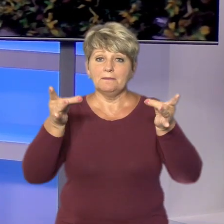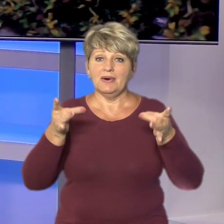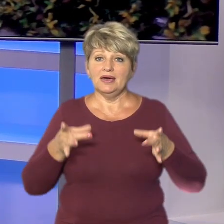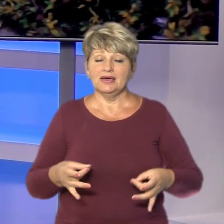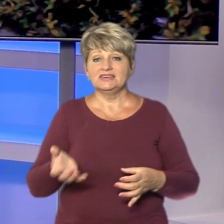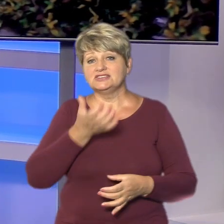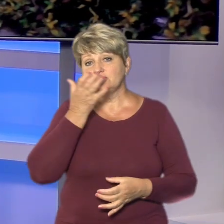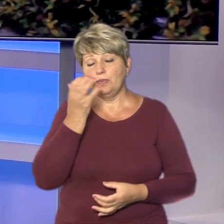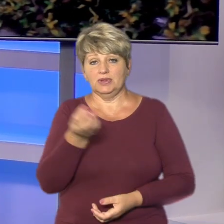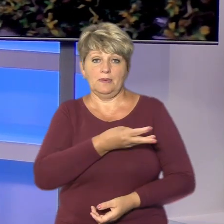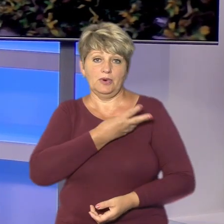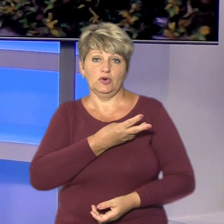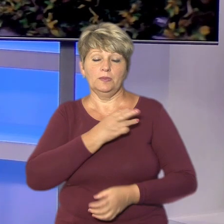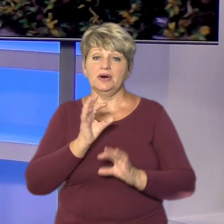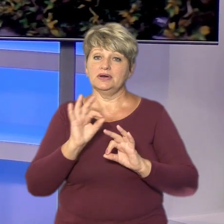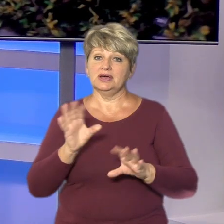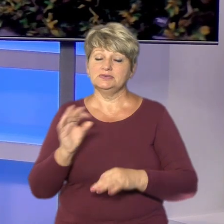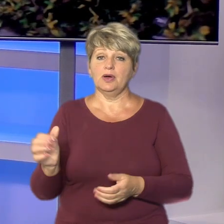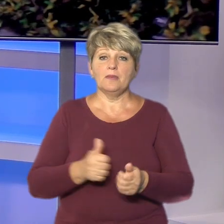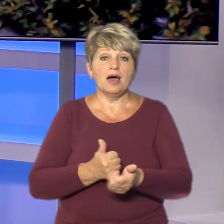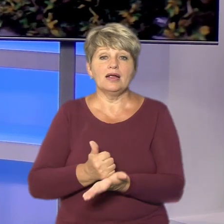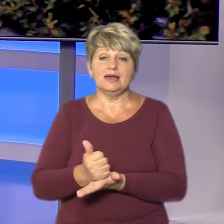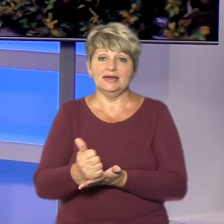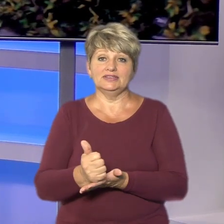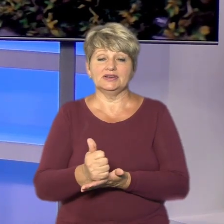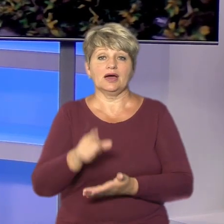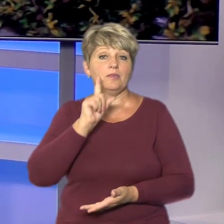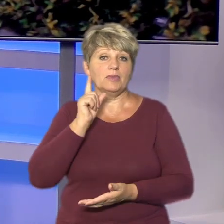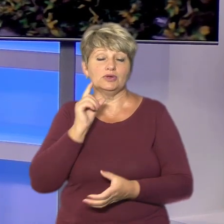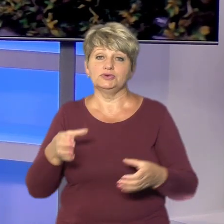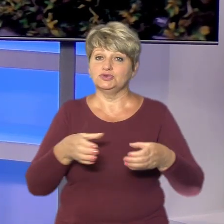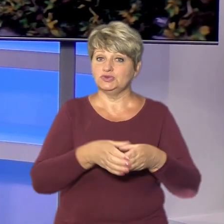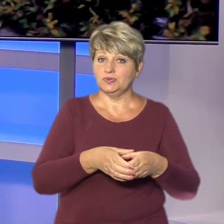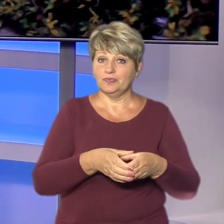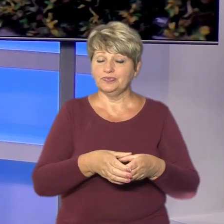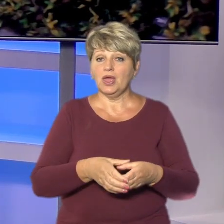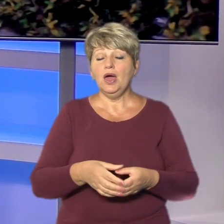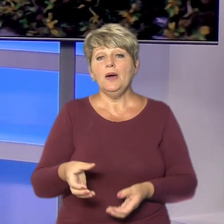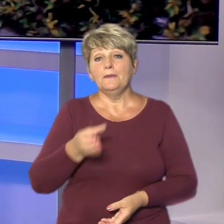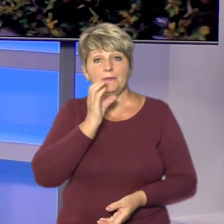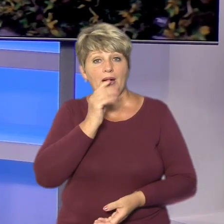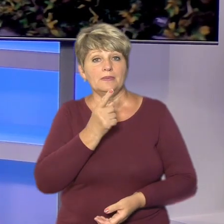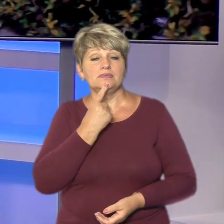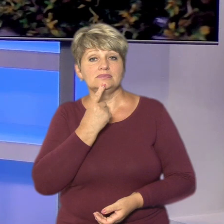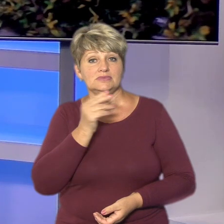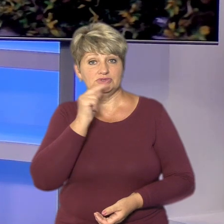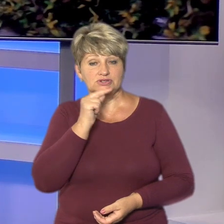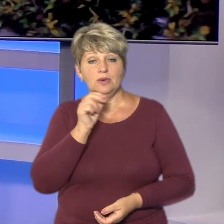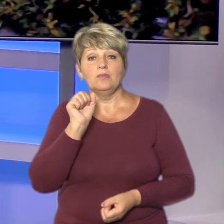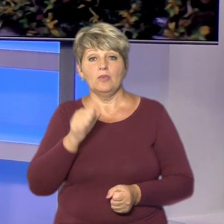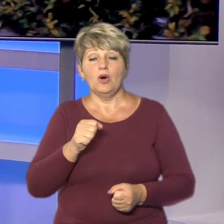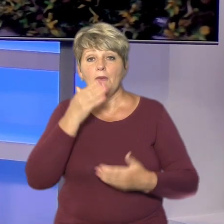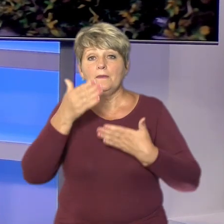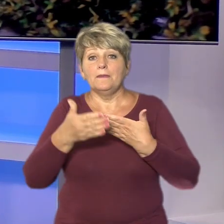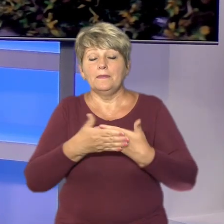Розповіла Суспільному лідерка молодіжного простору «Лайфхаус» Дарина Гонтар. Посмакувати, чи ями захисники зможуть ближче до